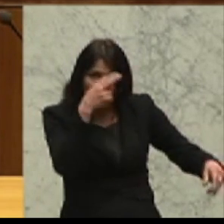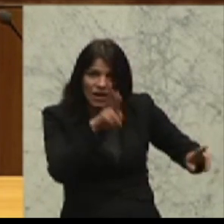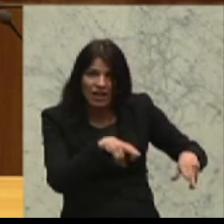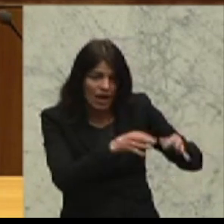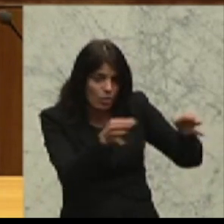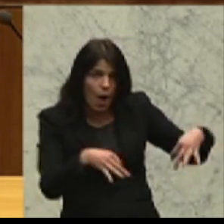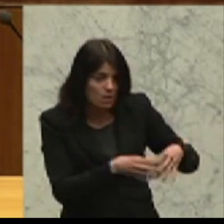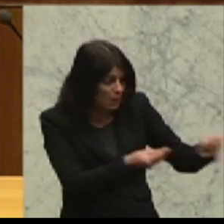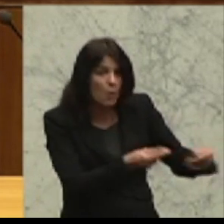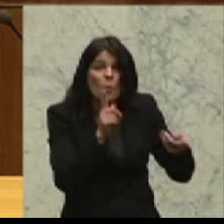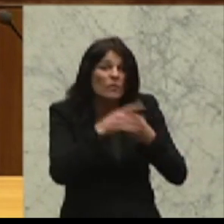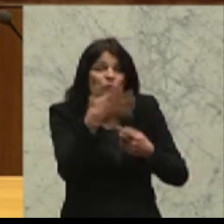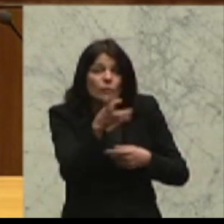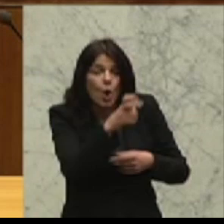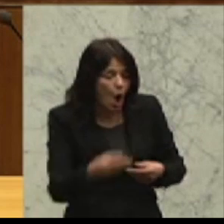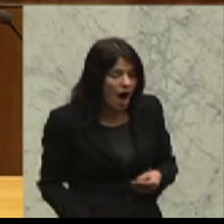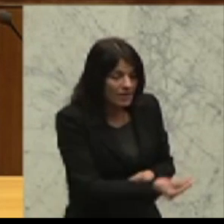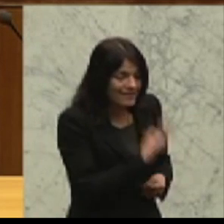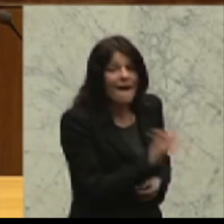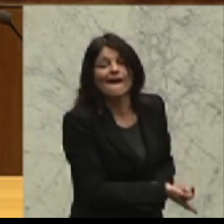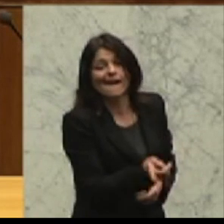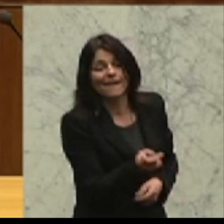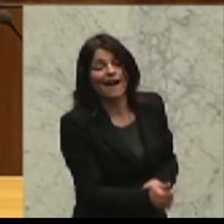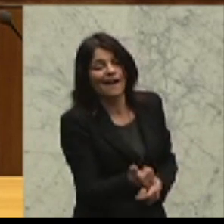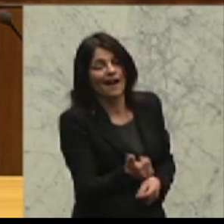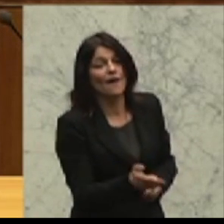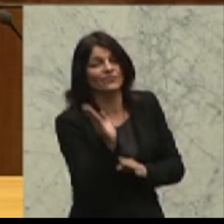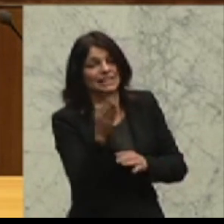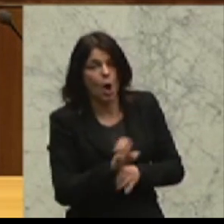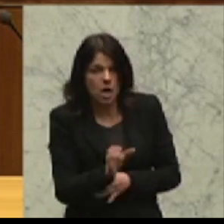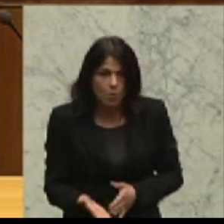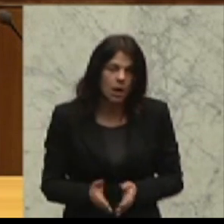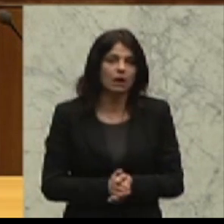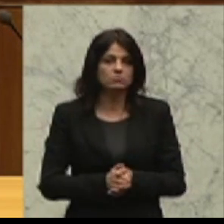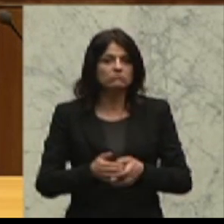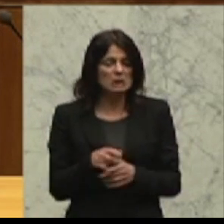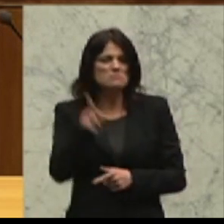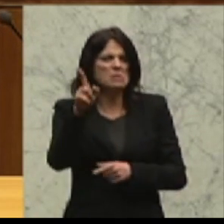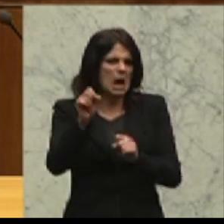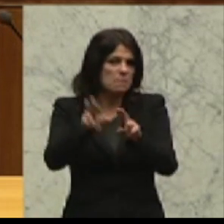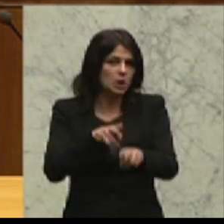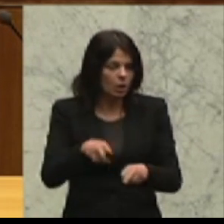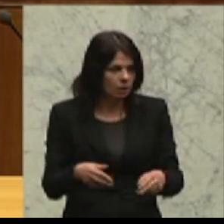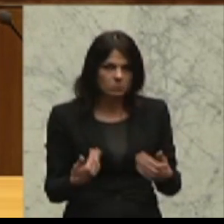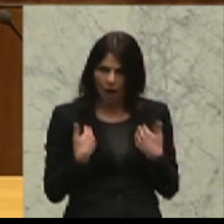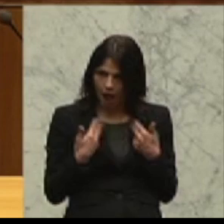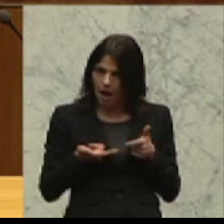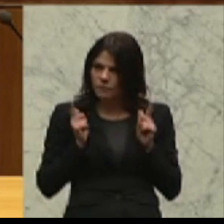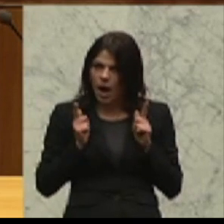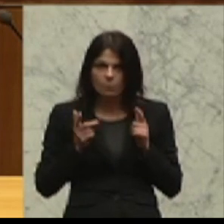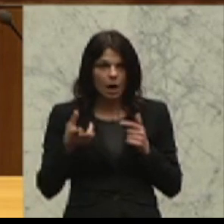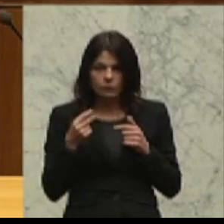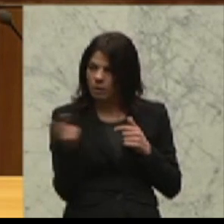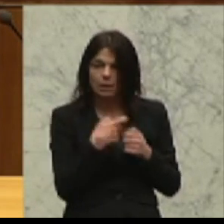einen 500-Euro-Schein und ihnen sagt, fahrts weiter nach Westeuropa. Und wir das dann betreuen können. Da erwarte ich mir eigentlich von Ihnen a einen